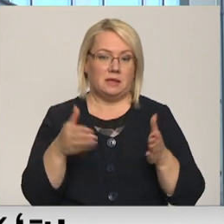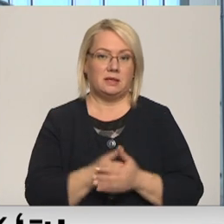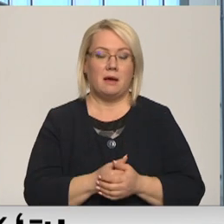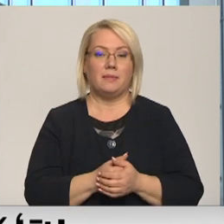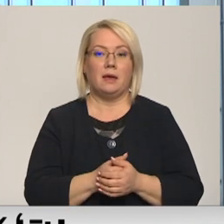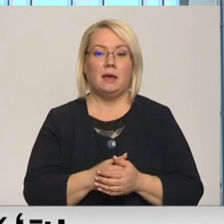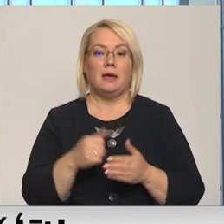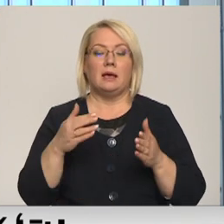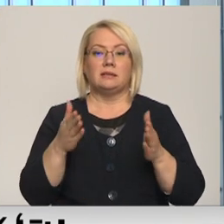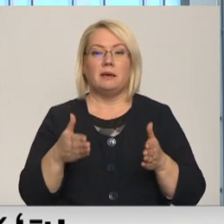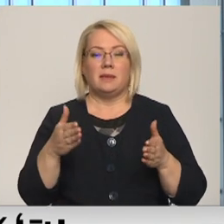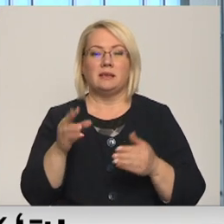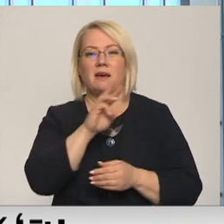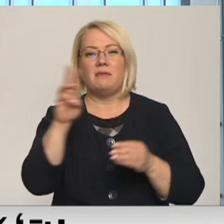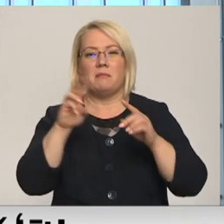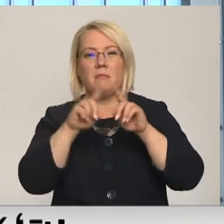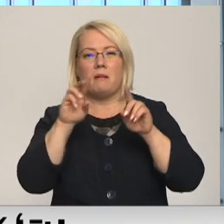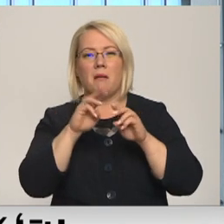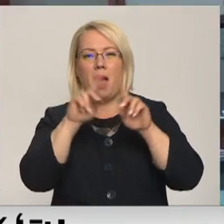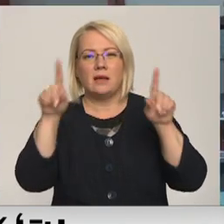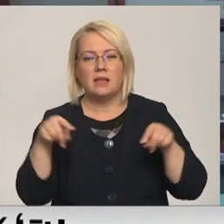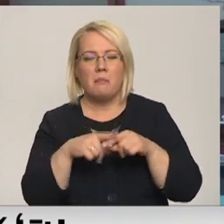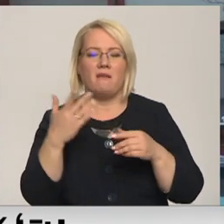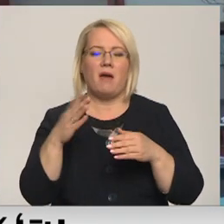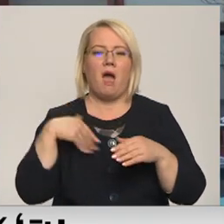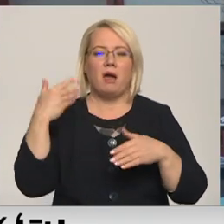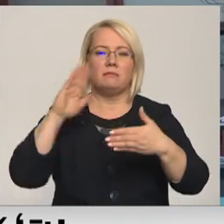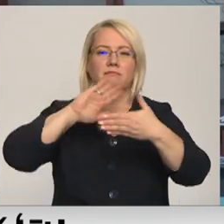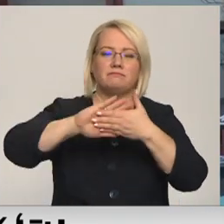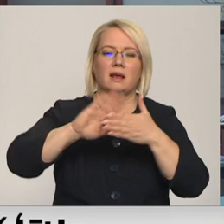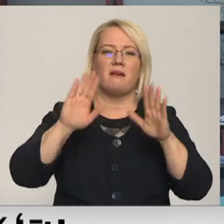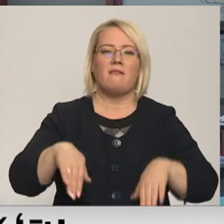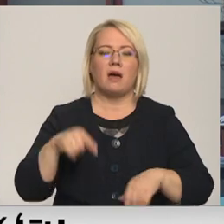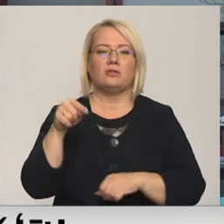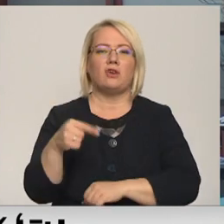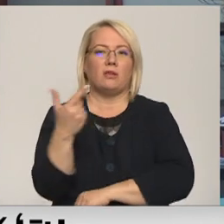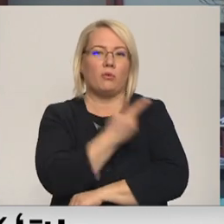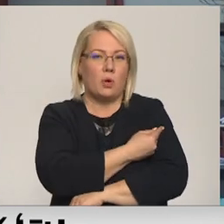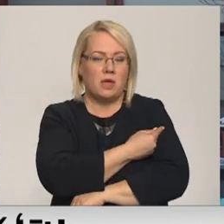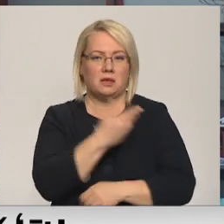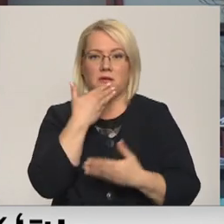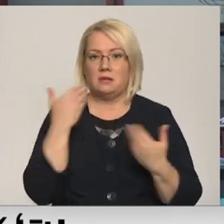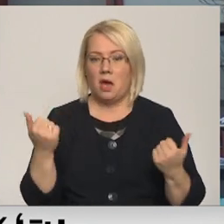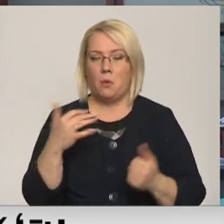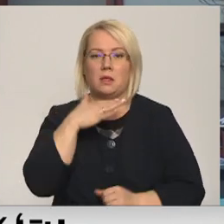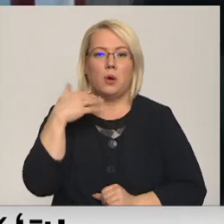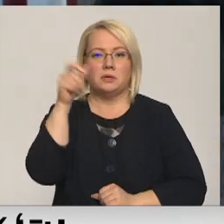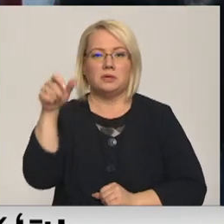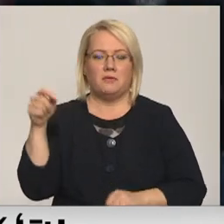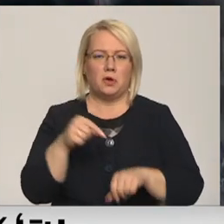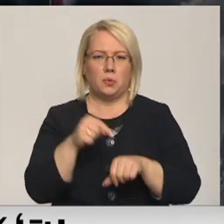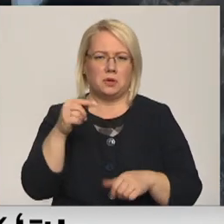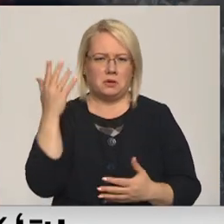Neslimnītas mājaslapā, ne arī pie ārdurvim, informācijas par iespēju saņem COVID-19 vakcinu gan nav. Daudi cilvēki jūt